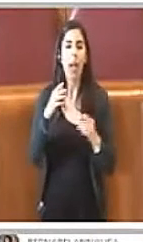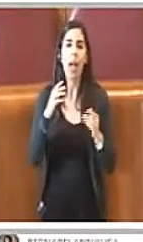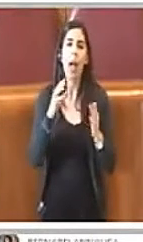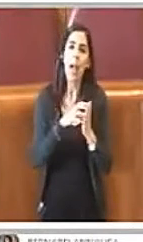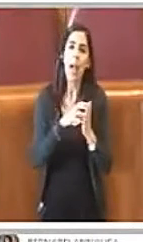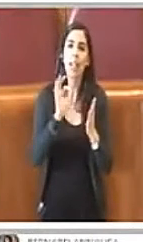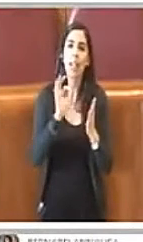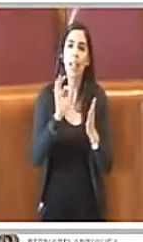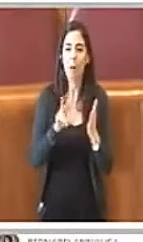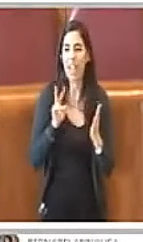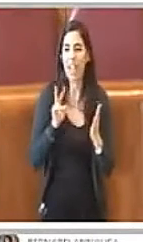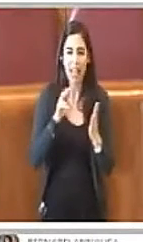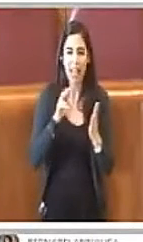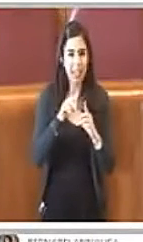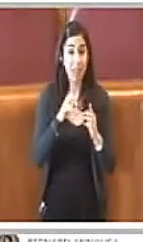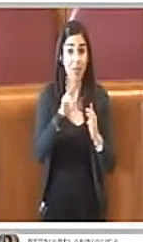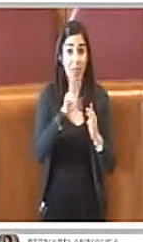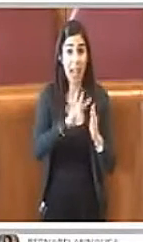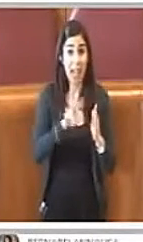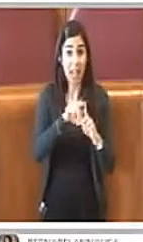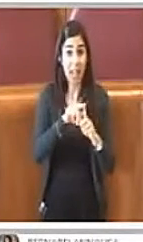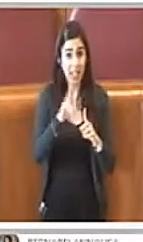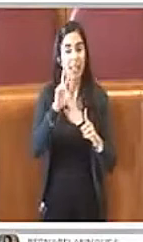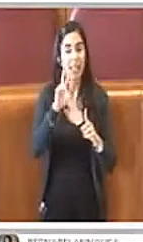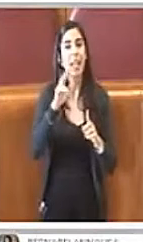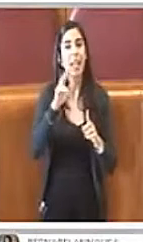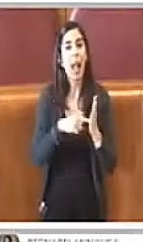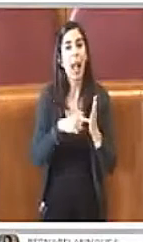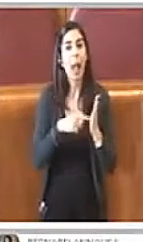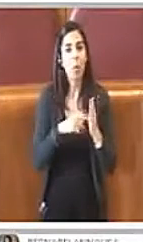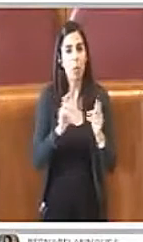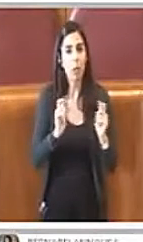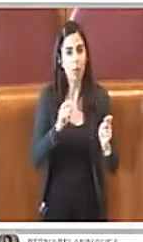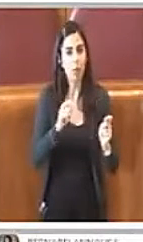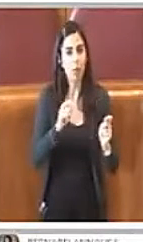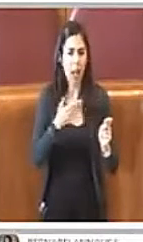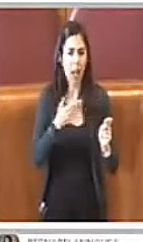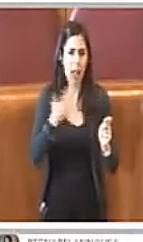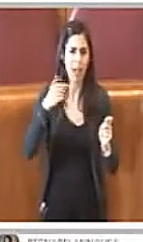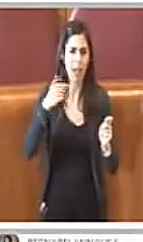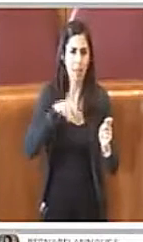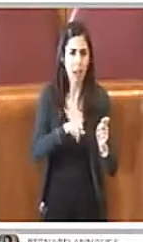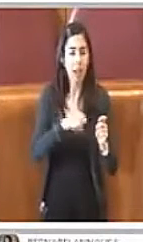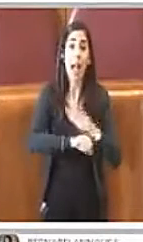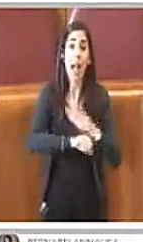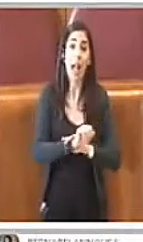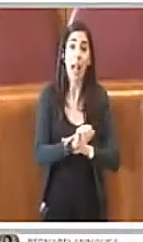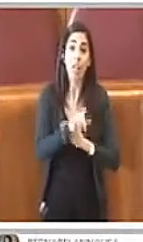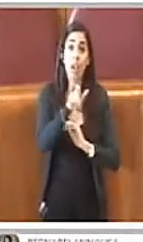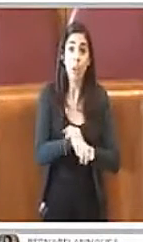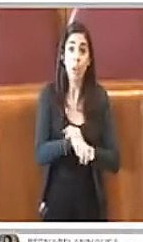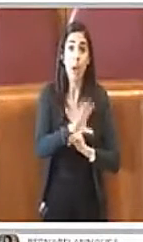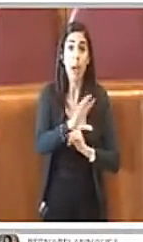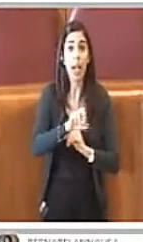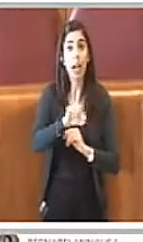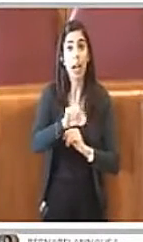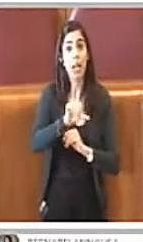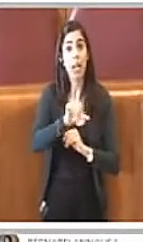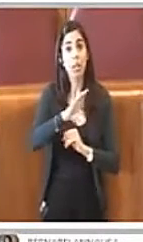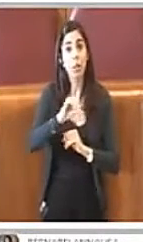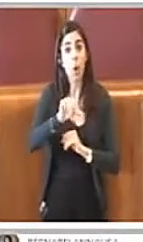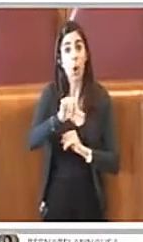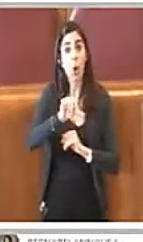Repubblica di qualche anno fa in cui il calciatore argentino, Carrascosa, capitano della squadra del tempo,